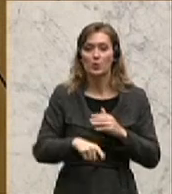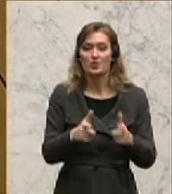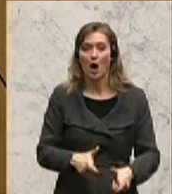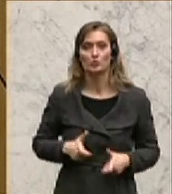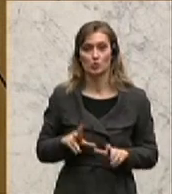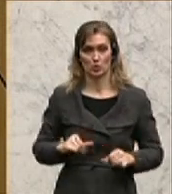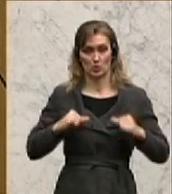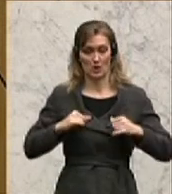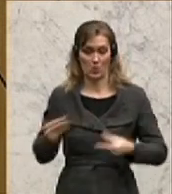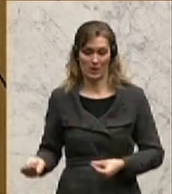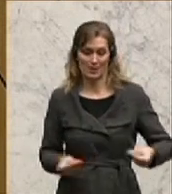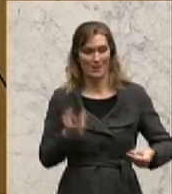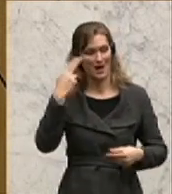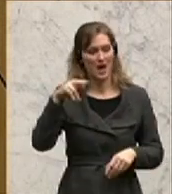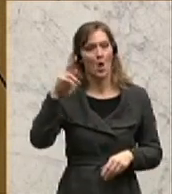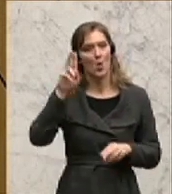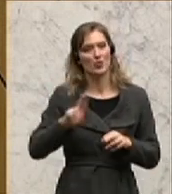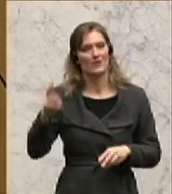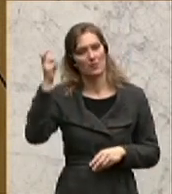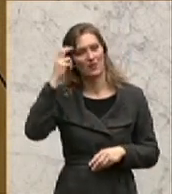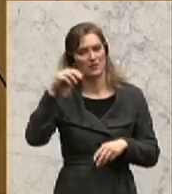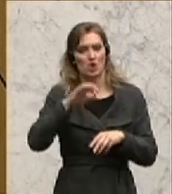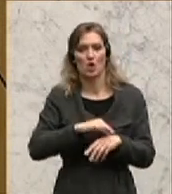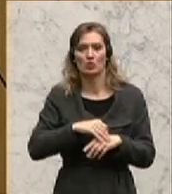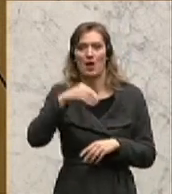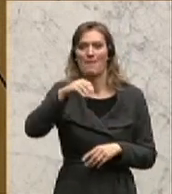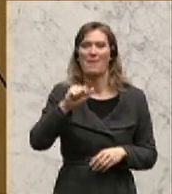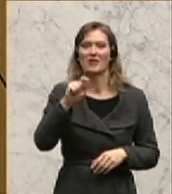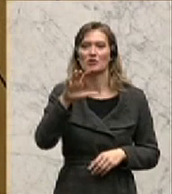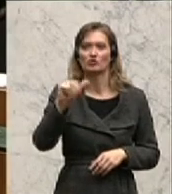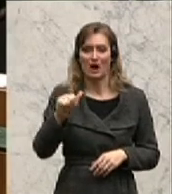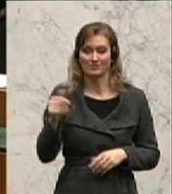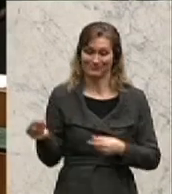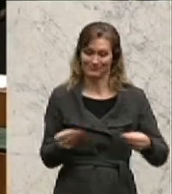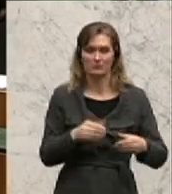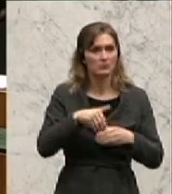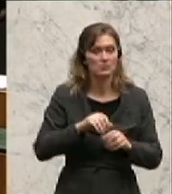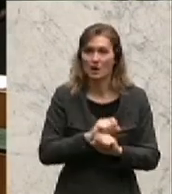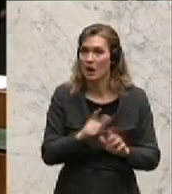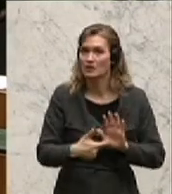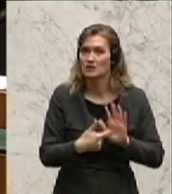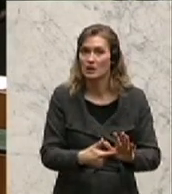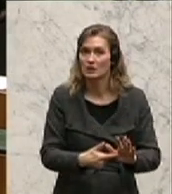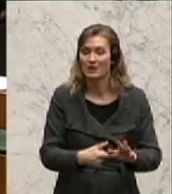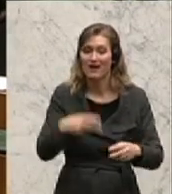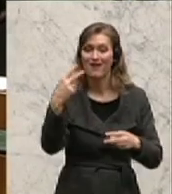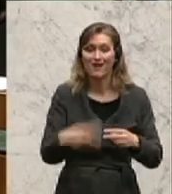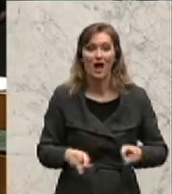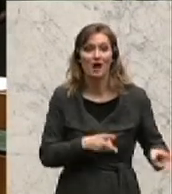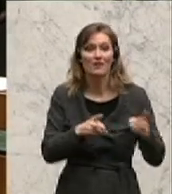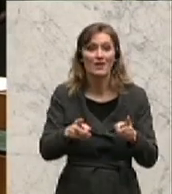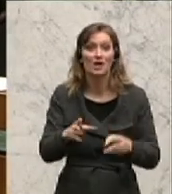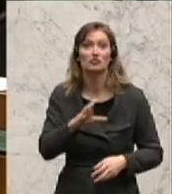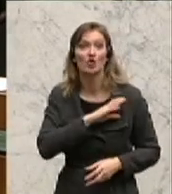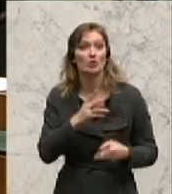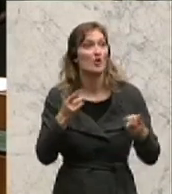habe von Universitätsprofessor Dr. Matscher, hat ganz eindeutig gezeigt, dass wir im Klagsweg kaum eine Chance